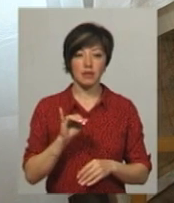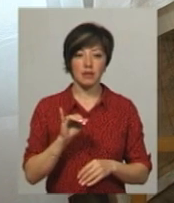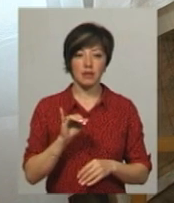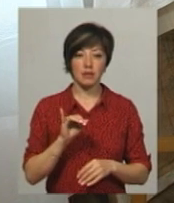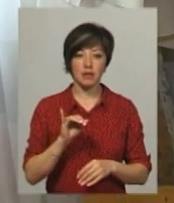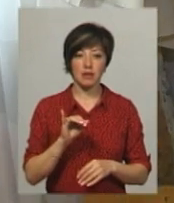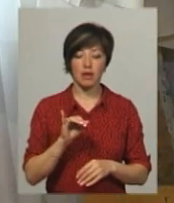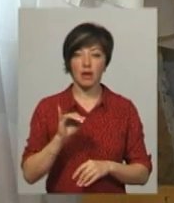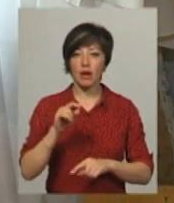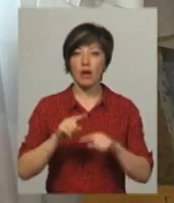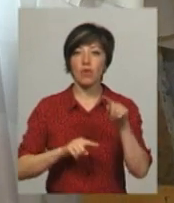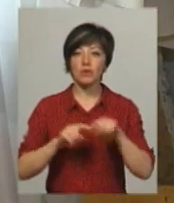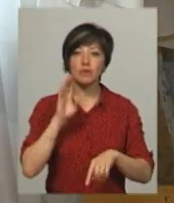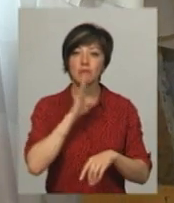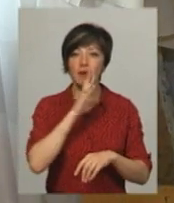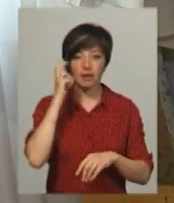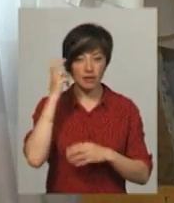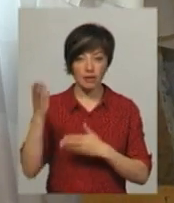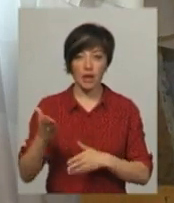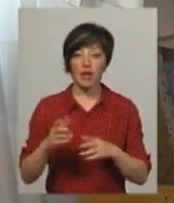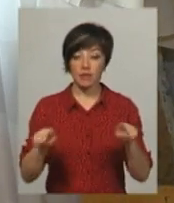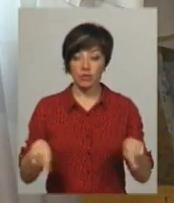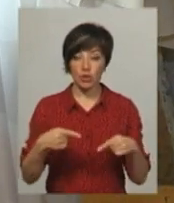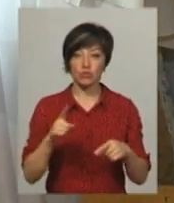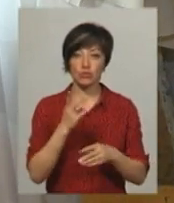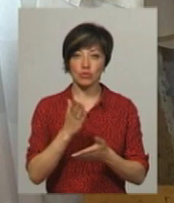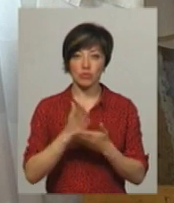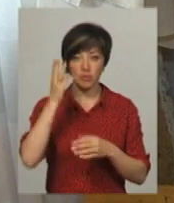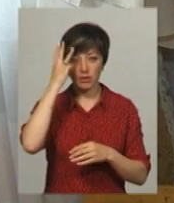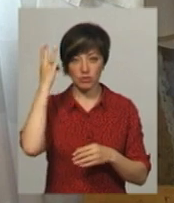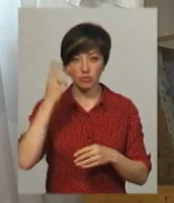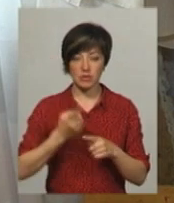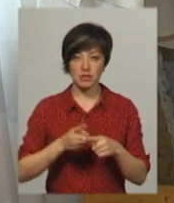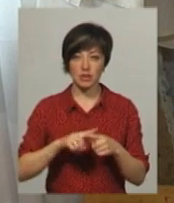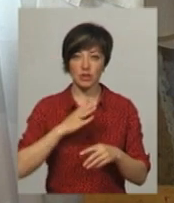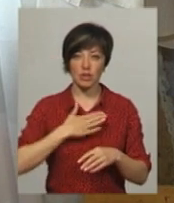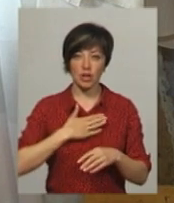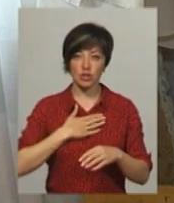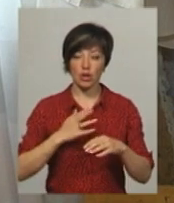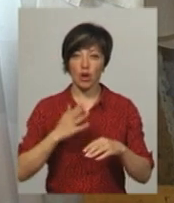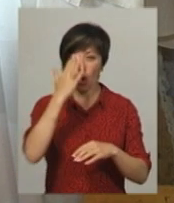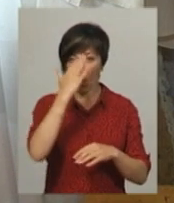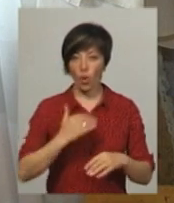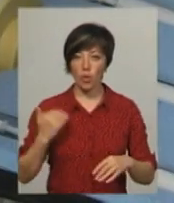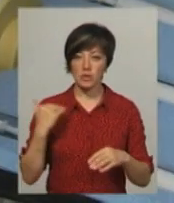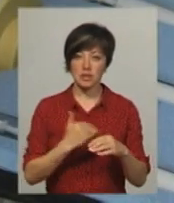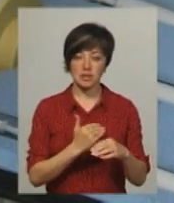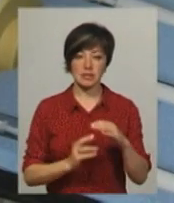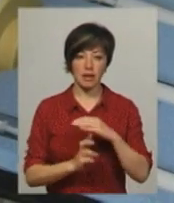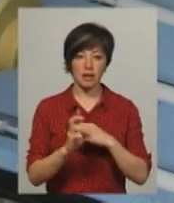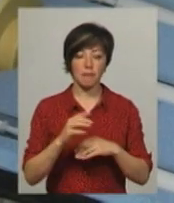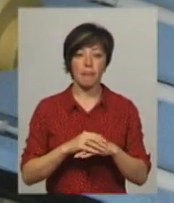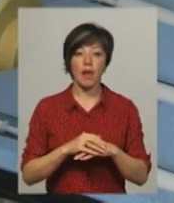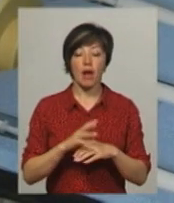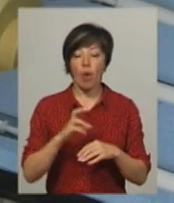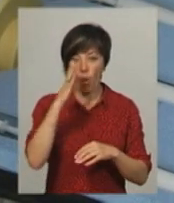родіну матір. Відтворити ту роботу, яка є у Хмельницьку. Це наш костел, костел Світої Дорота. Наразі